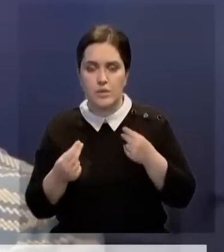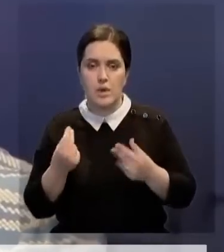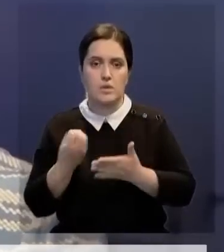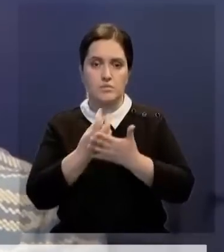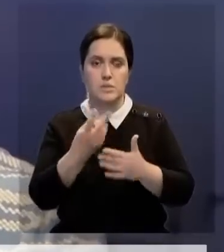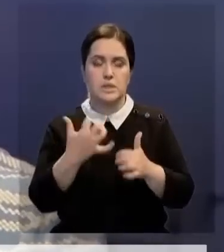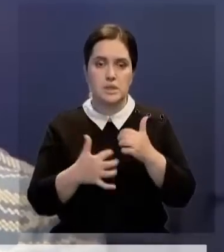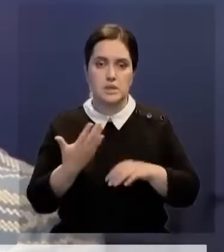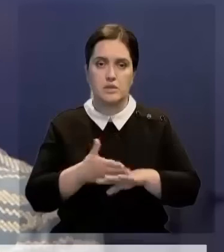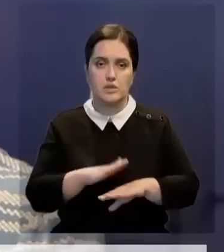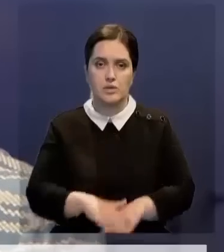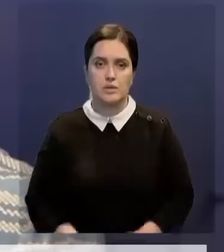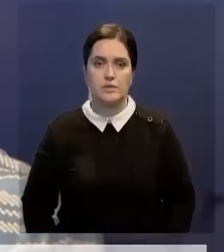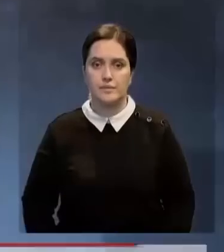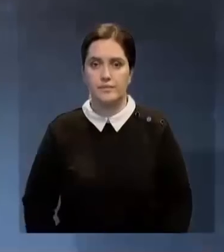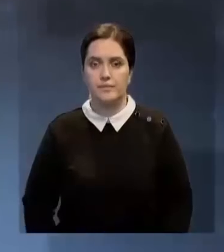и тяжелой.